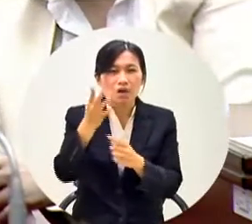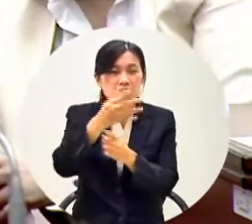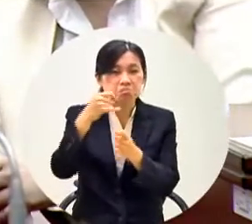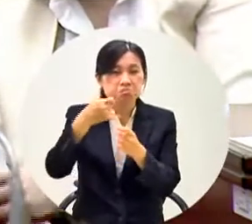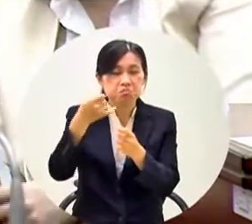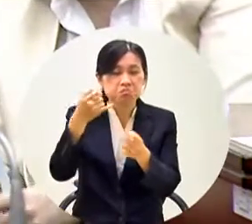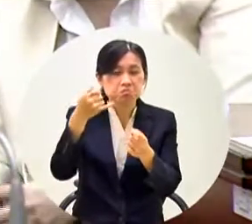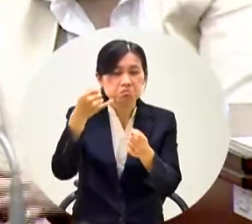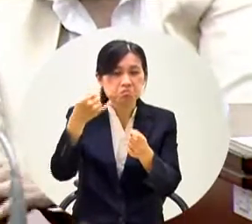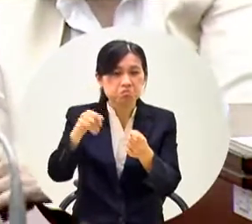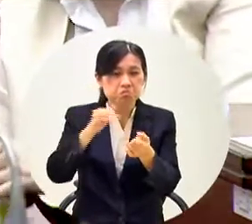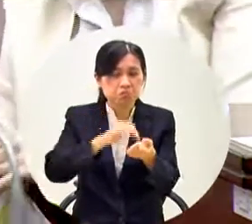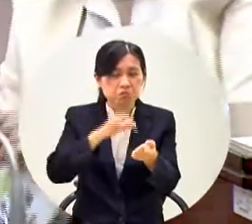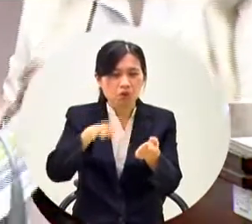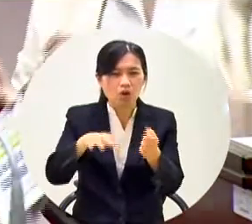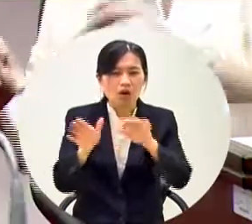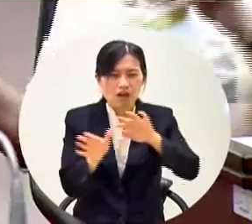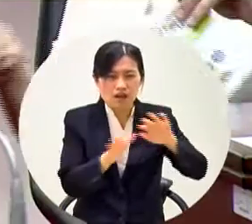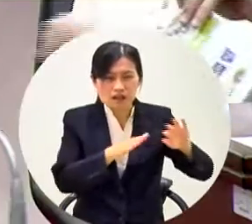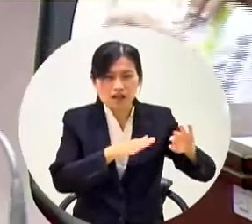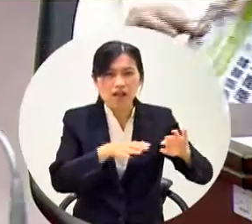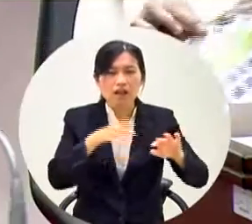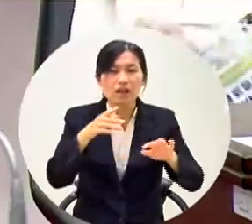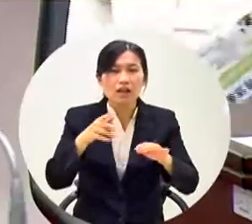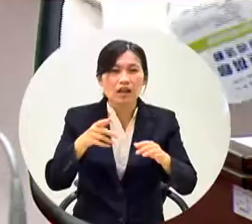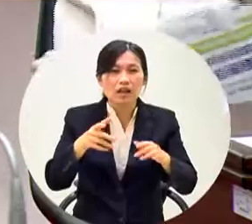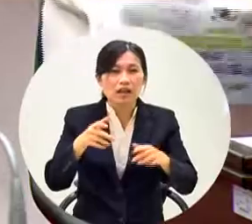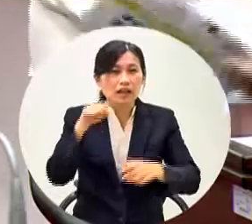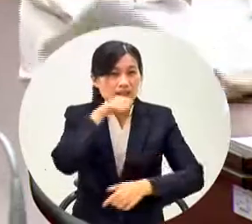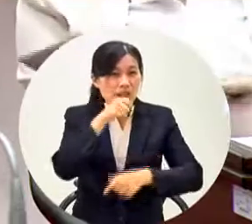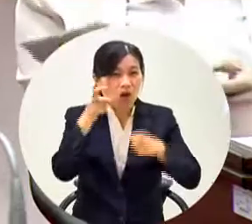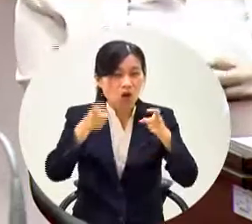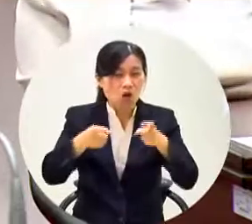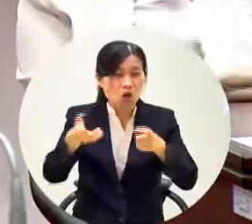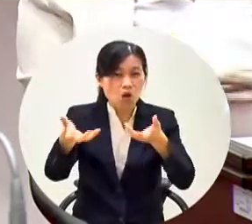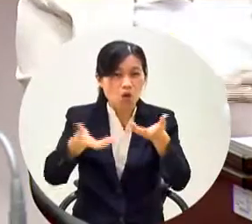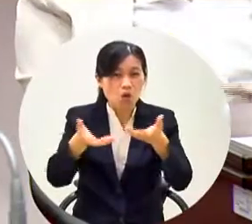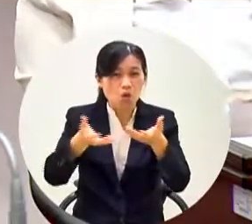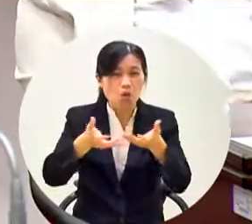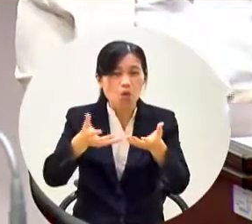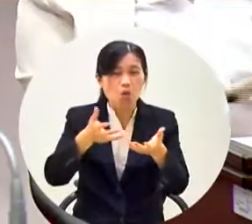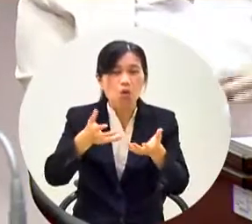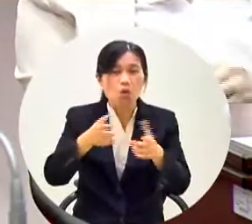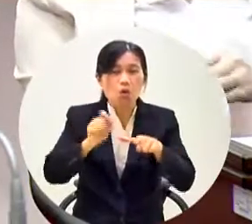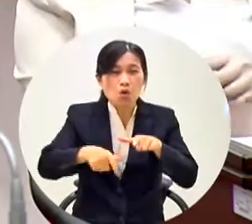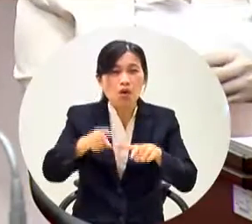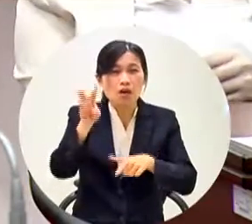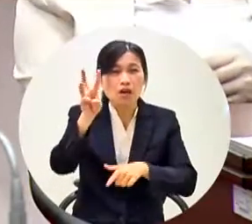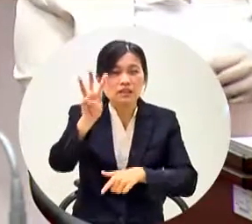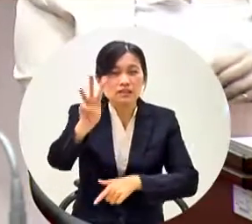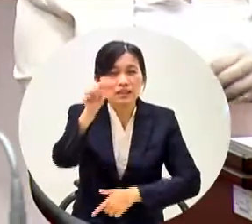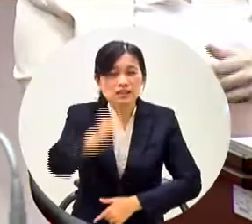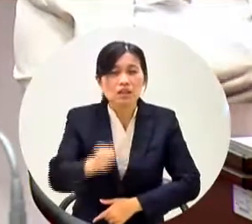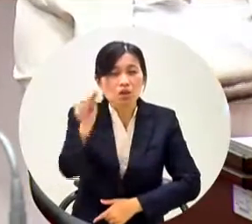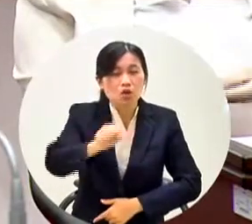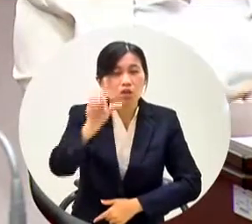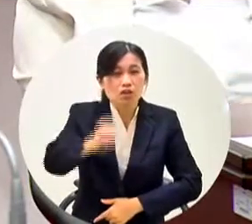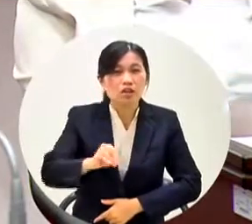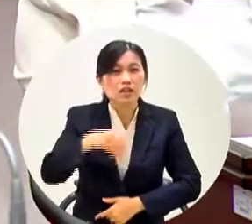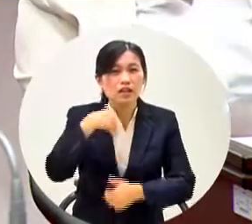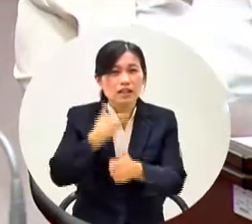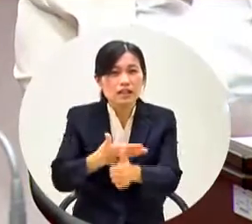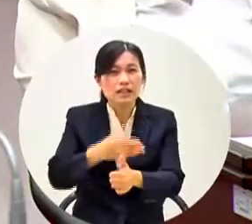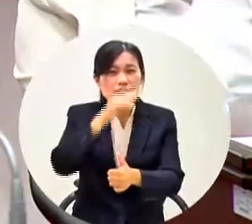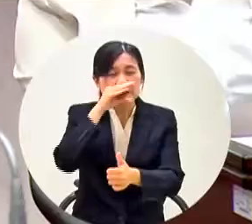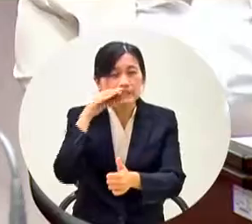台灣港務公司每年撥三億五千萬給林亞錢金古山岩城奇